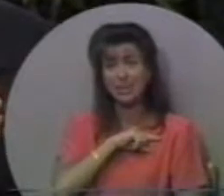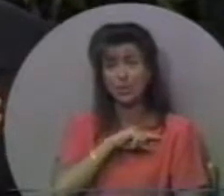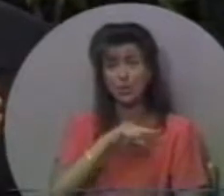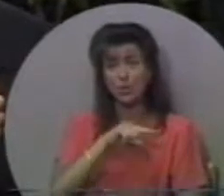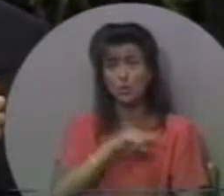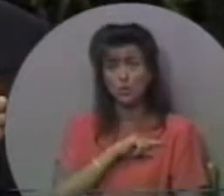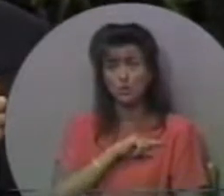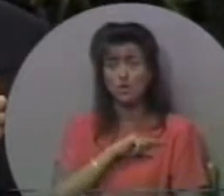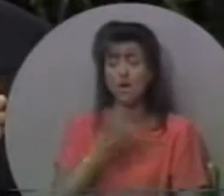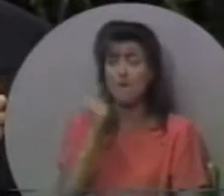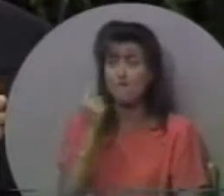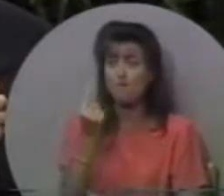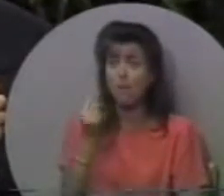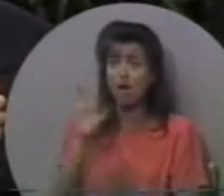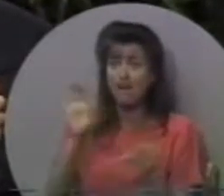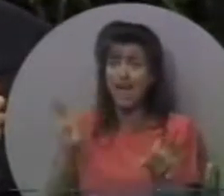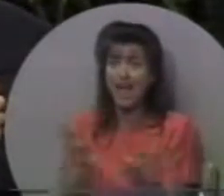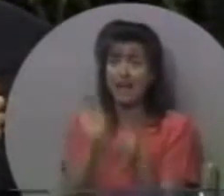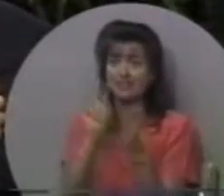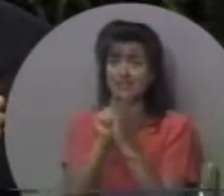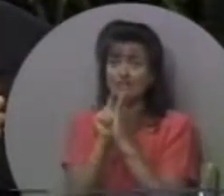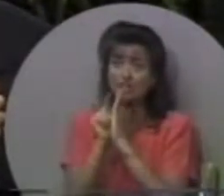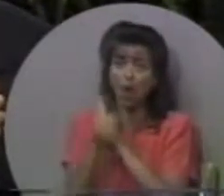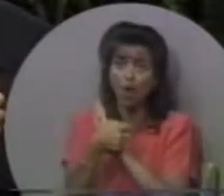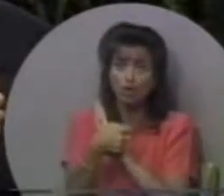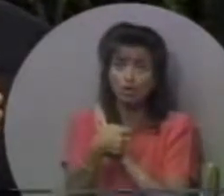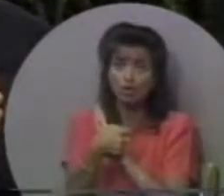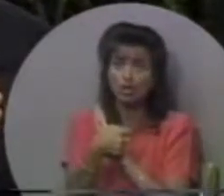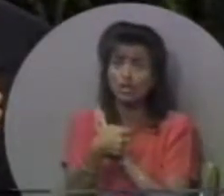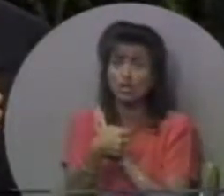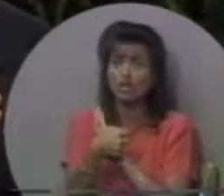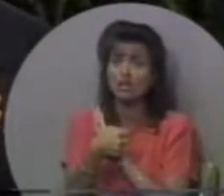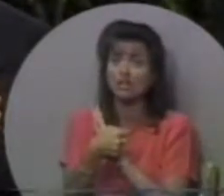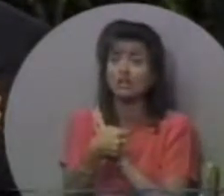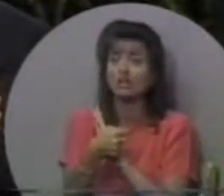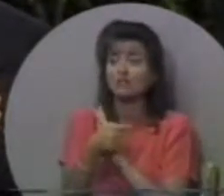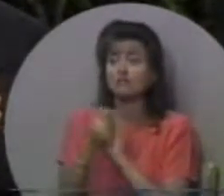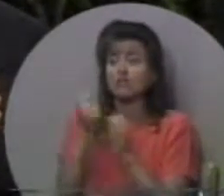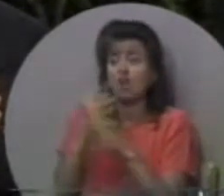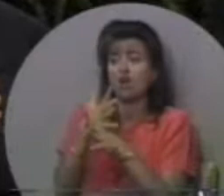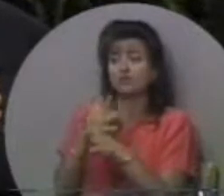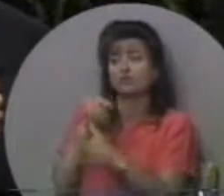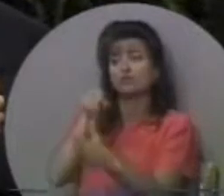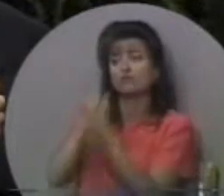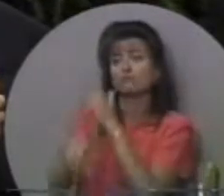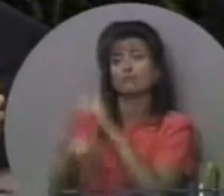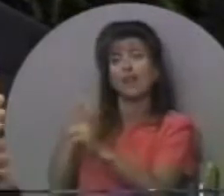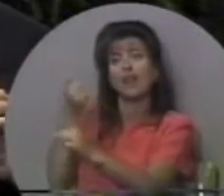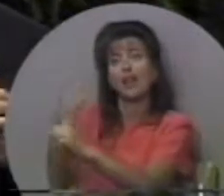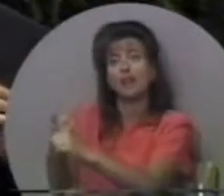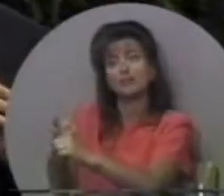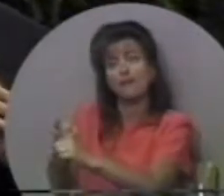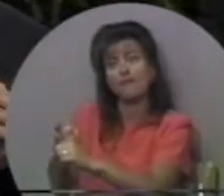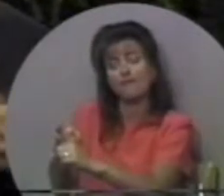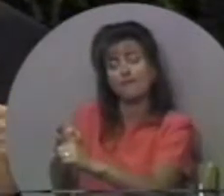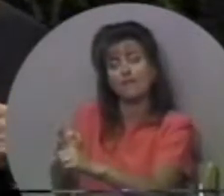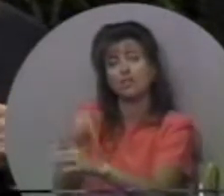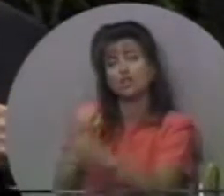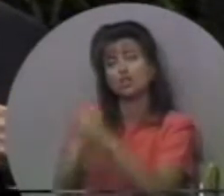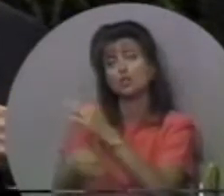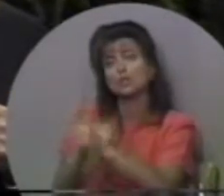І вина одного вчинку перелюбу. Всі вини він вчинив самогубство.